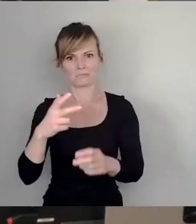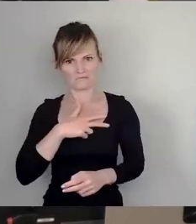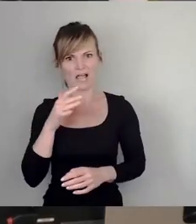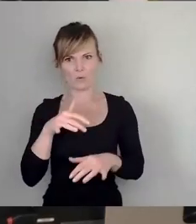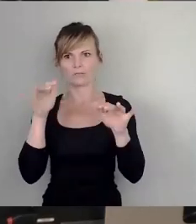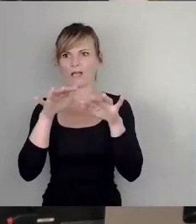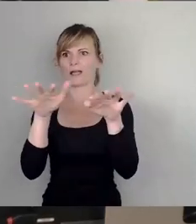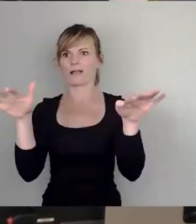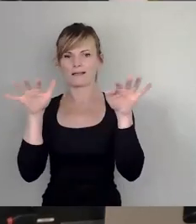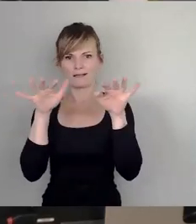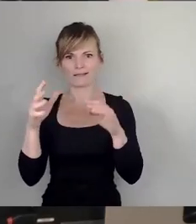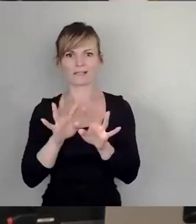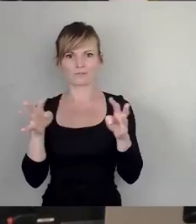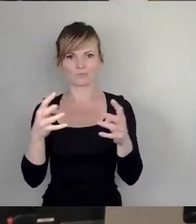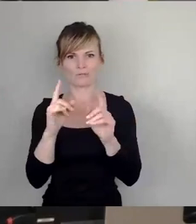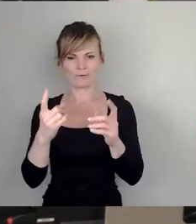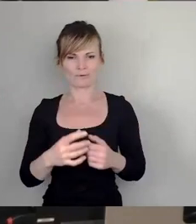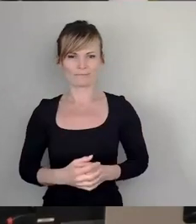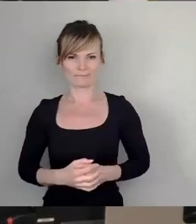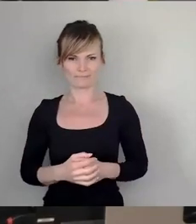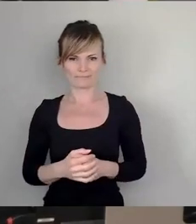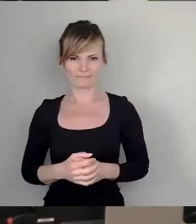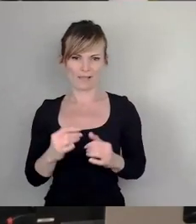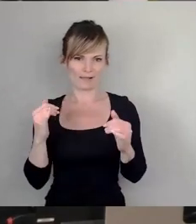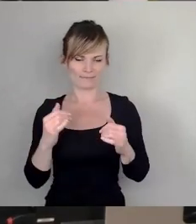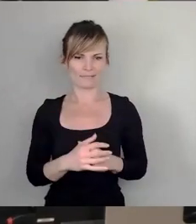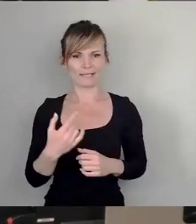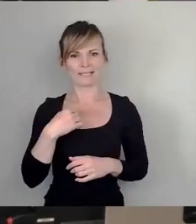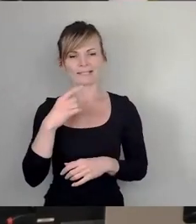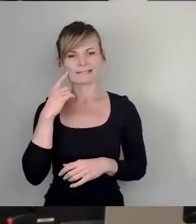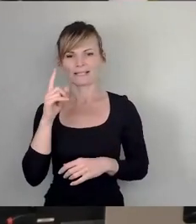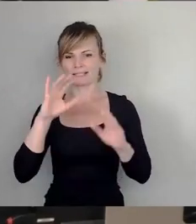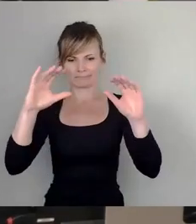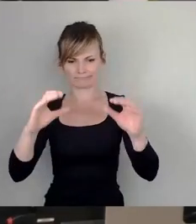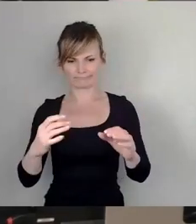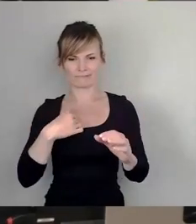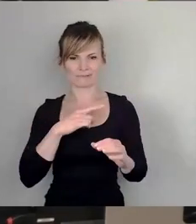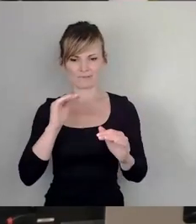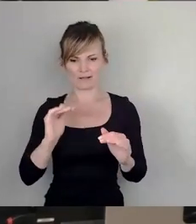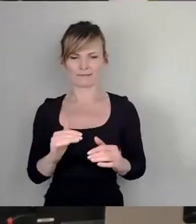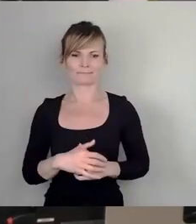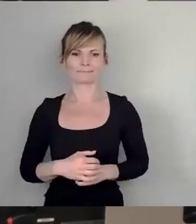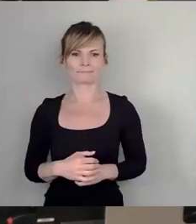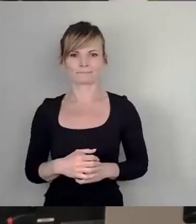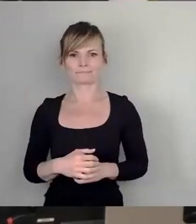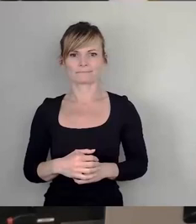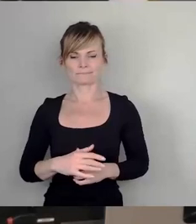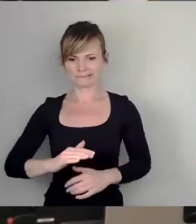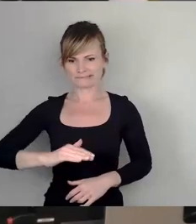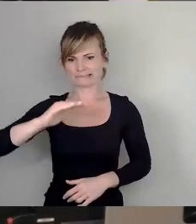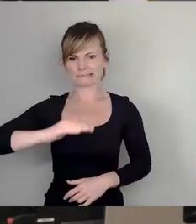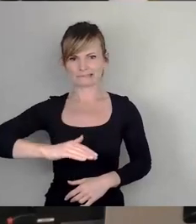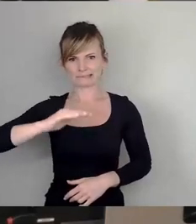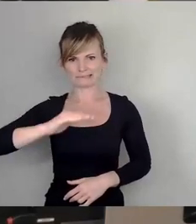im Stream. Ich denke immer nicht dran. Ich fahre immer das Kult hoch und runter. Vielleicht macht das